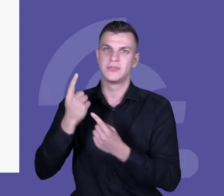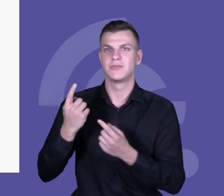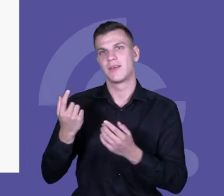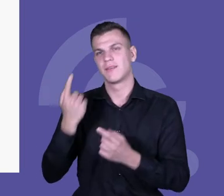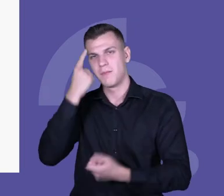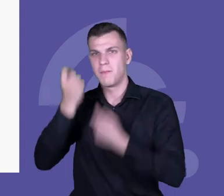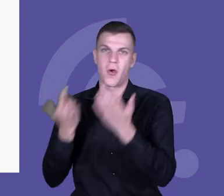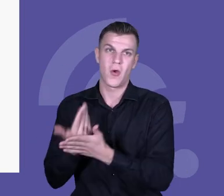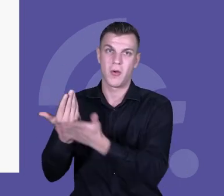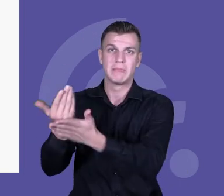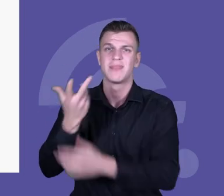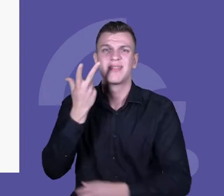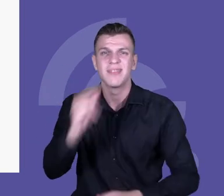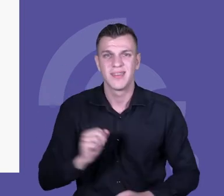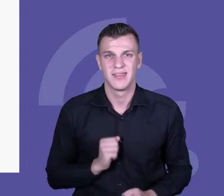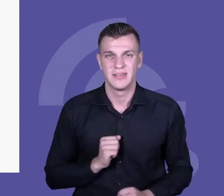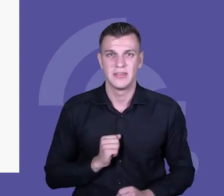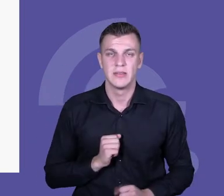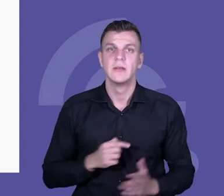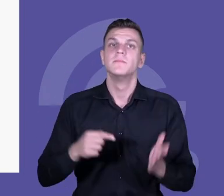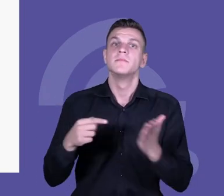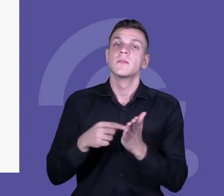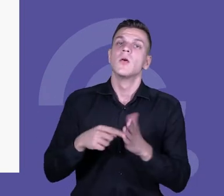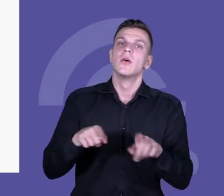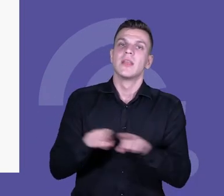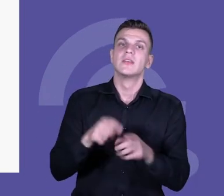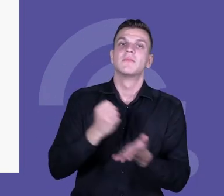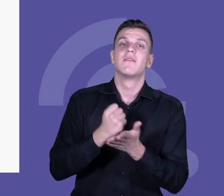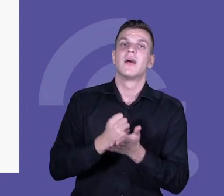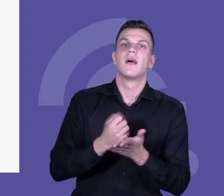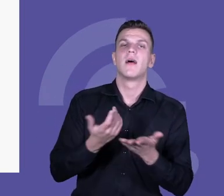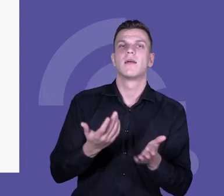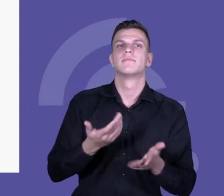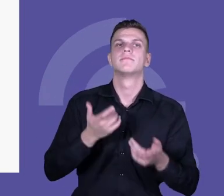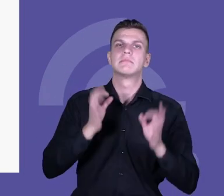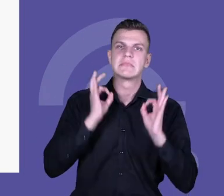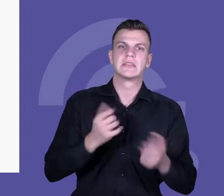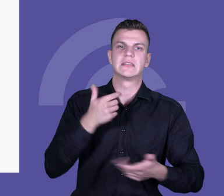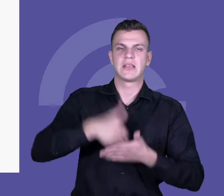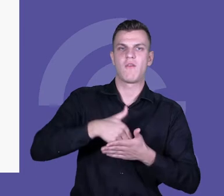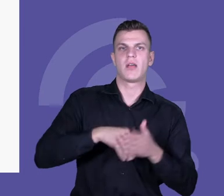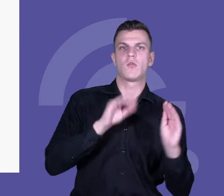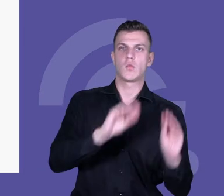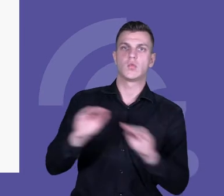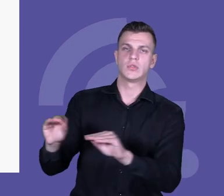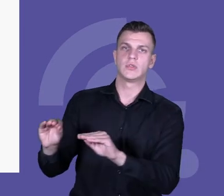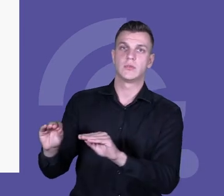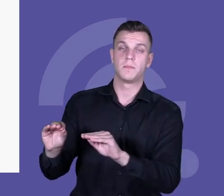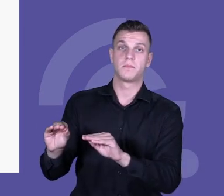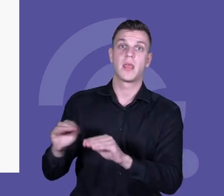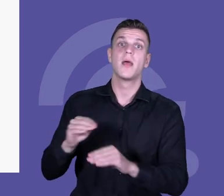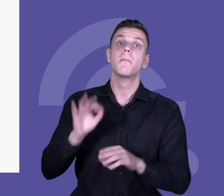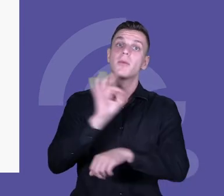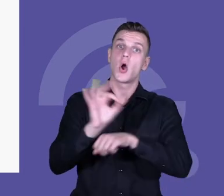zostawiłem sobie na koniec, komponent tego klimatu, to są praktyki dydaktyczne. Praktyki, które my w programie rozwijaliśmy, cztery takie